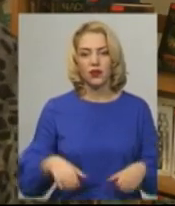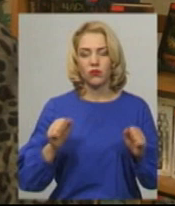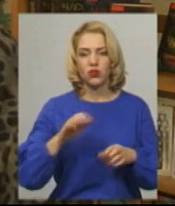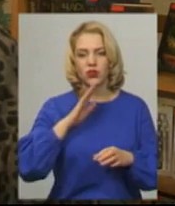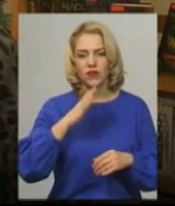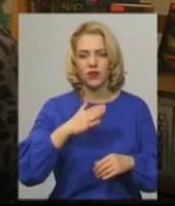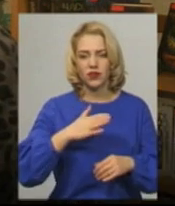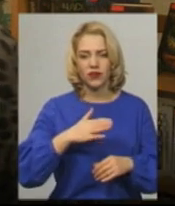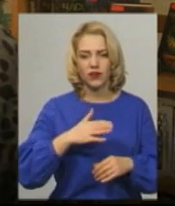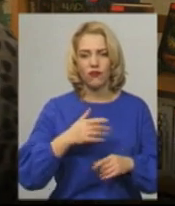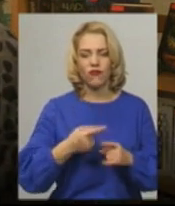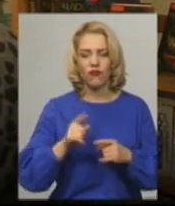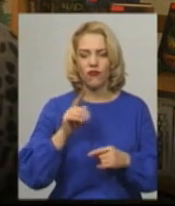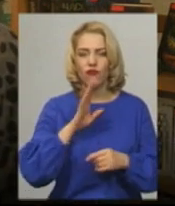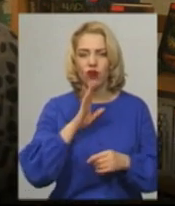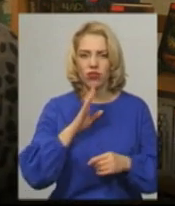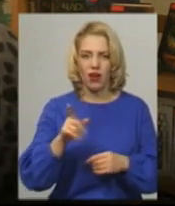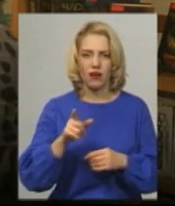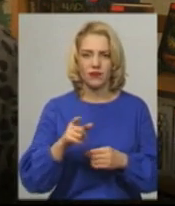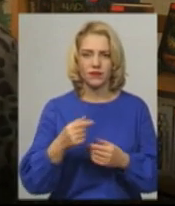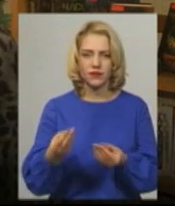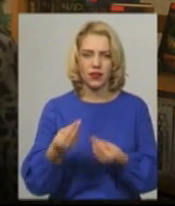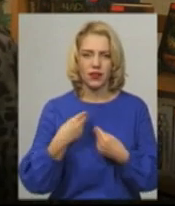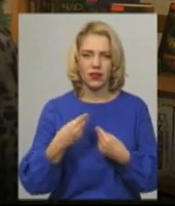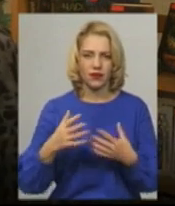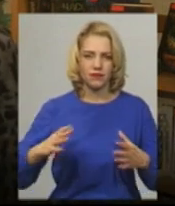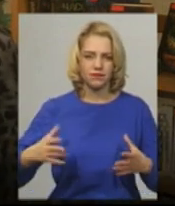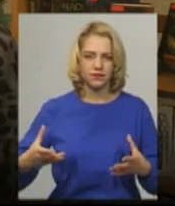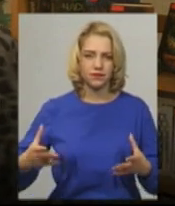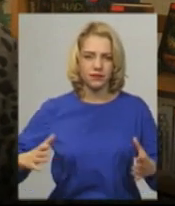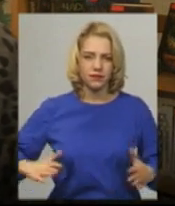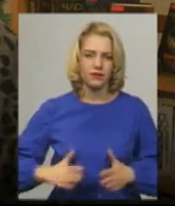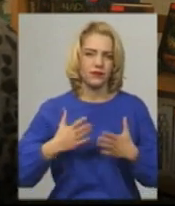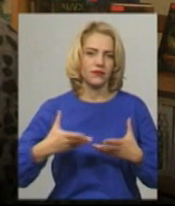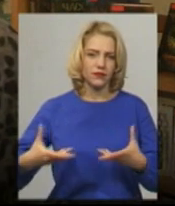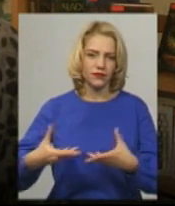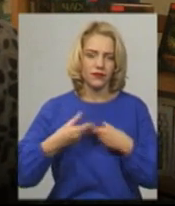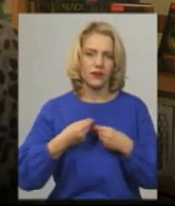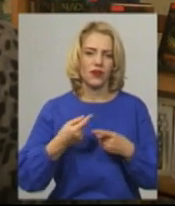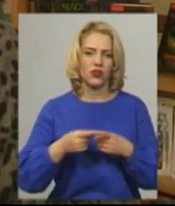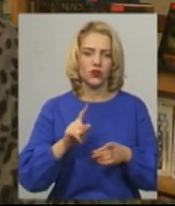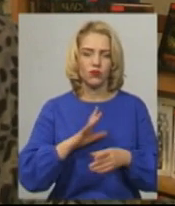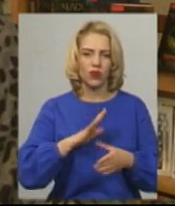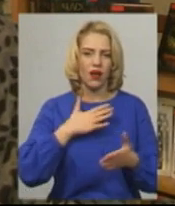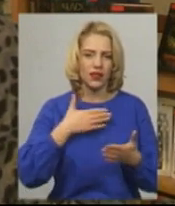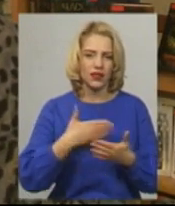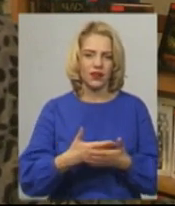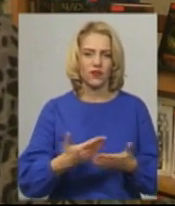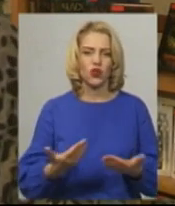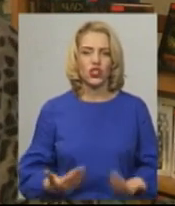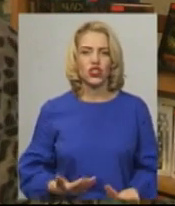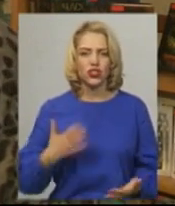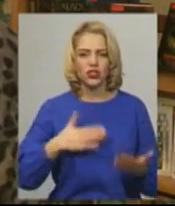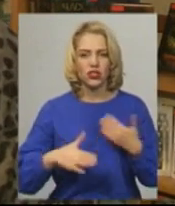вона ще запалила цим своїм ентузіазмом і цим бажанням бути такою активною, бути такою життєрадісною, що